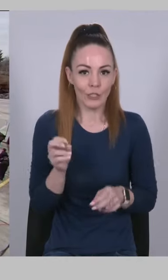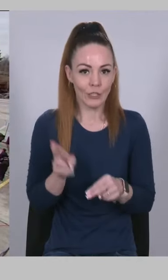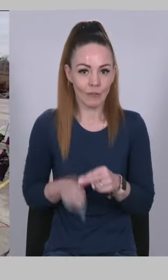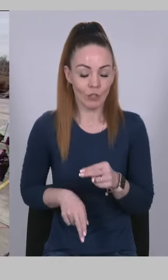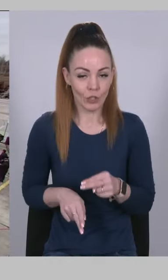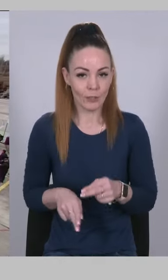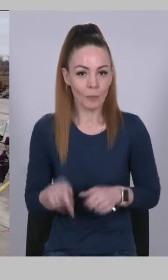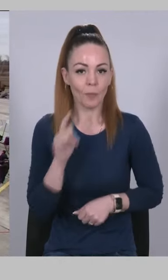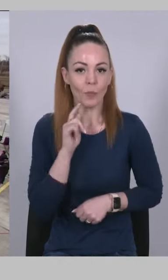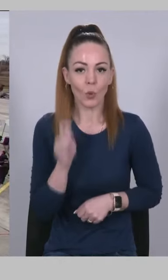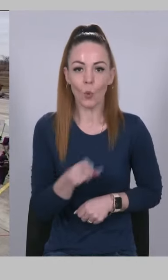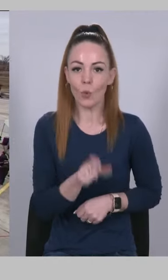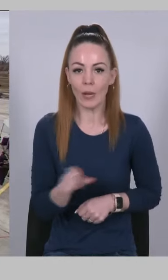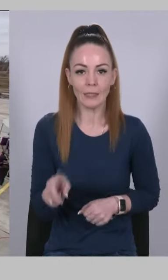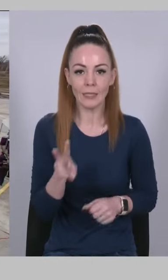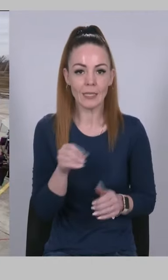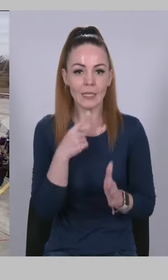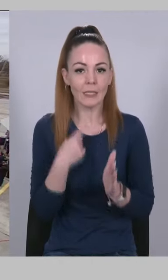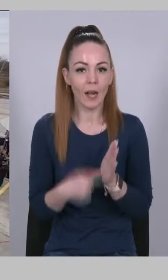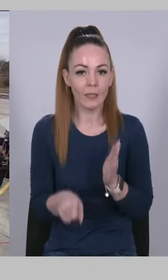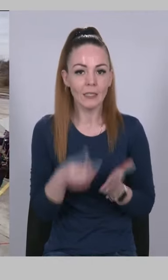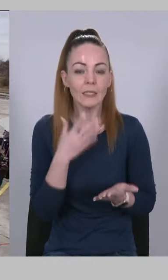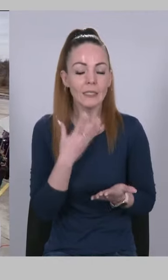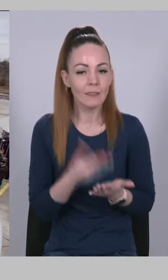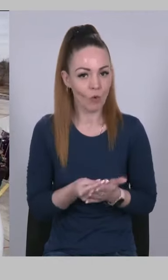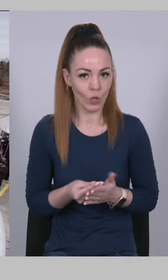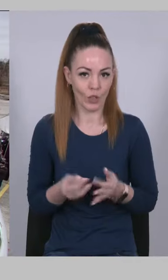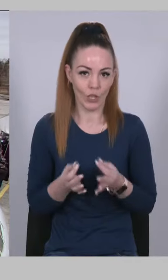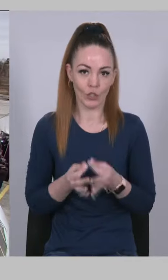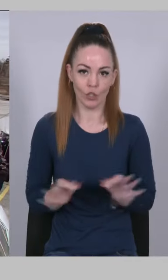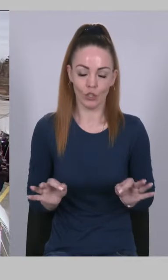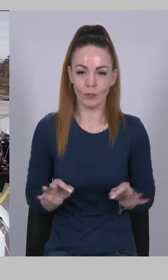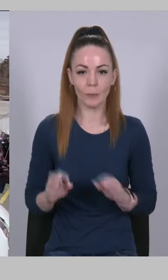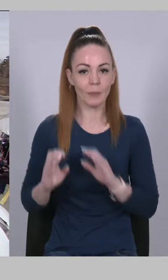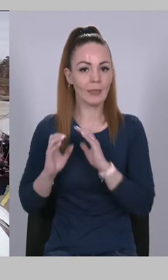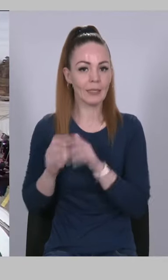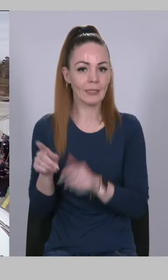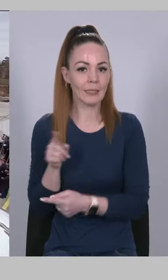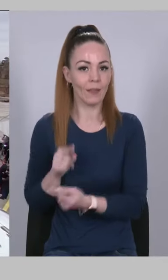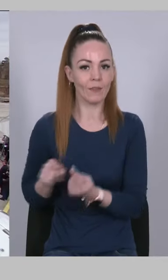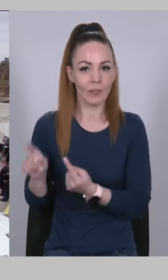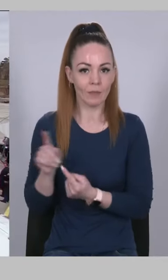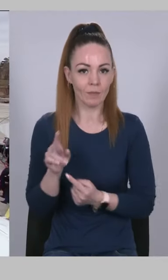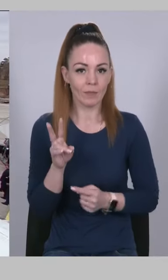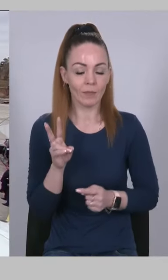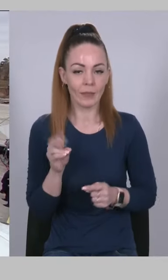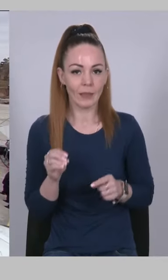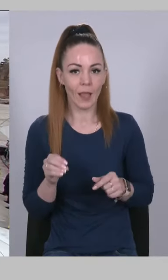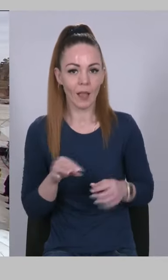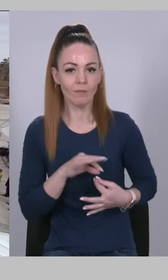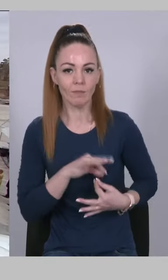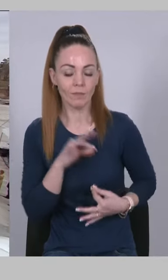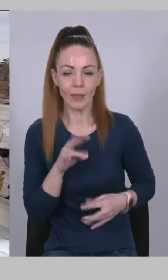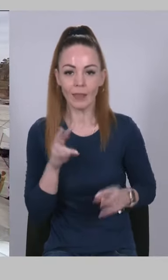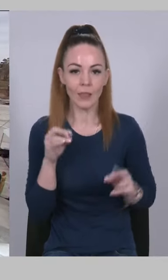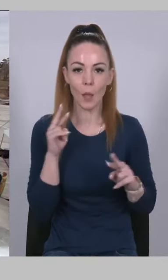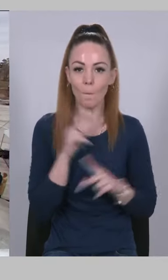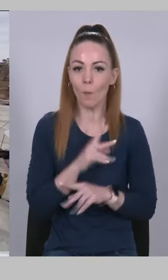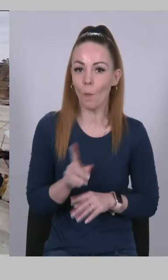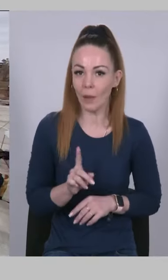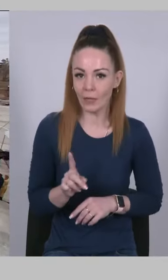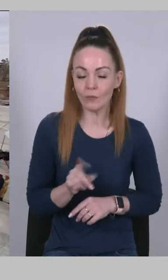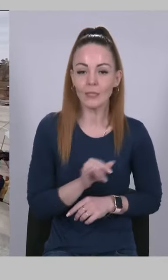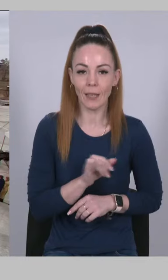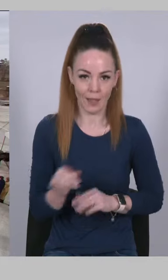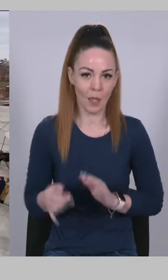Українці не зрадили своїй незалежності Світ не схибив, не помилився та